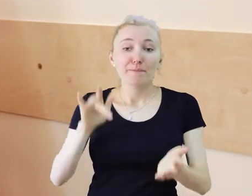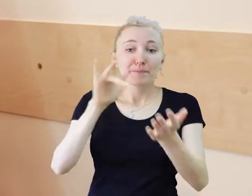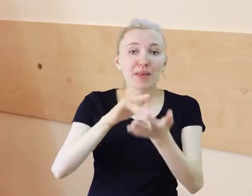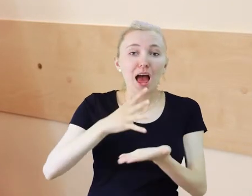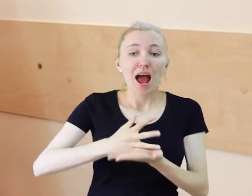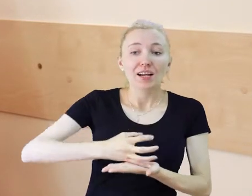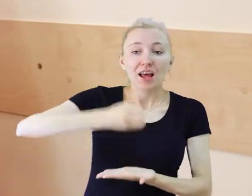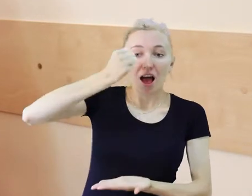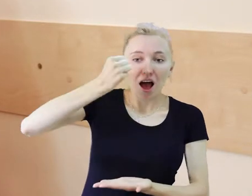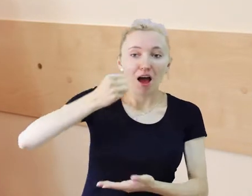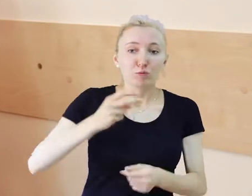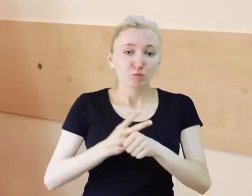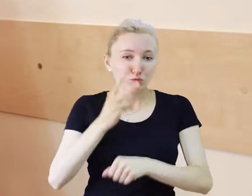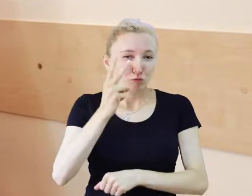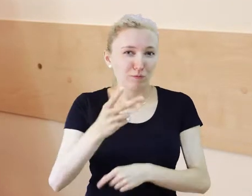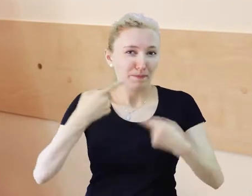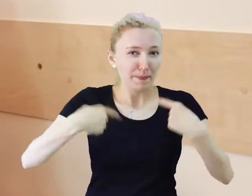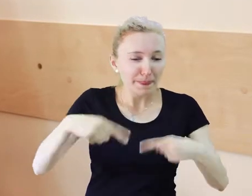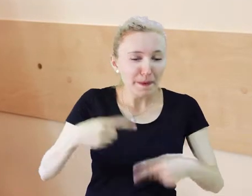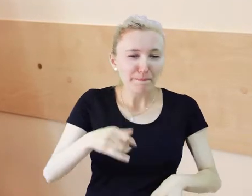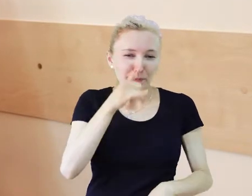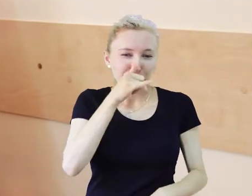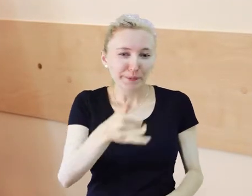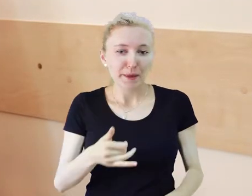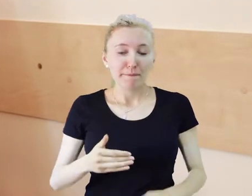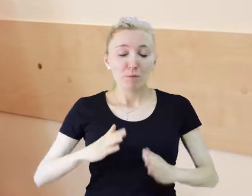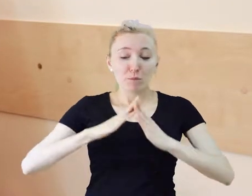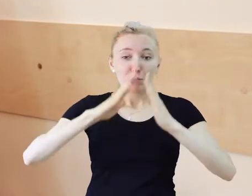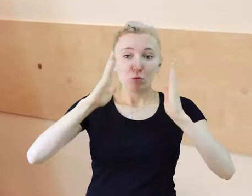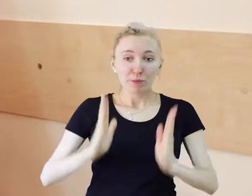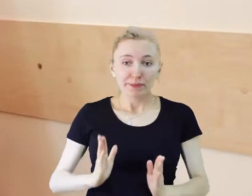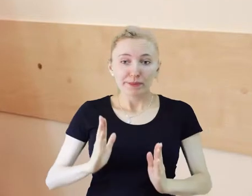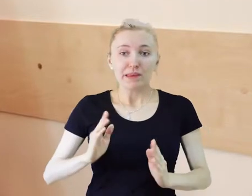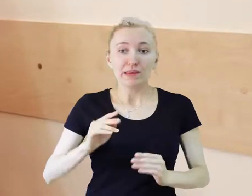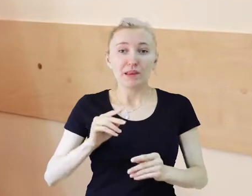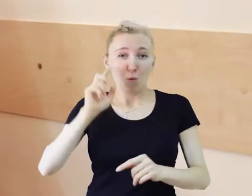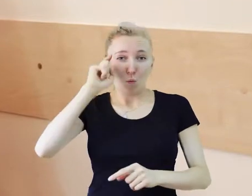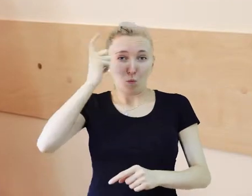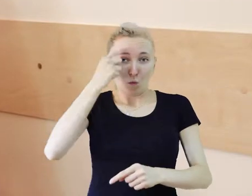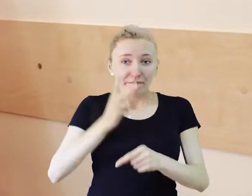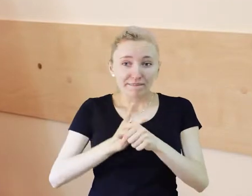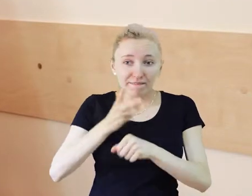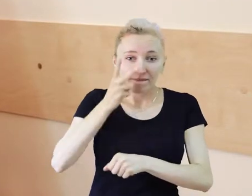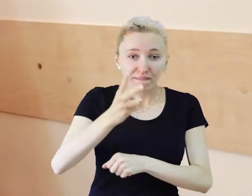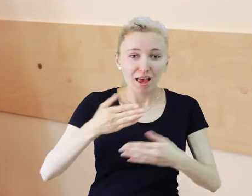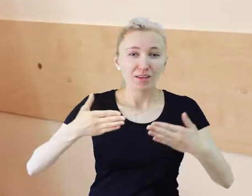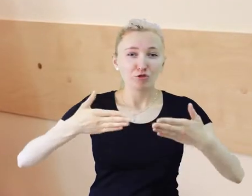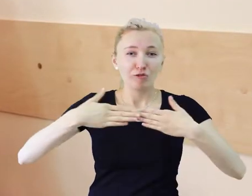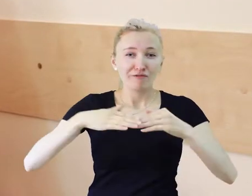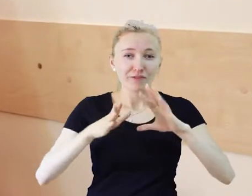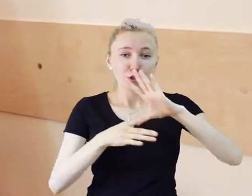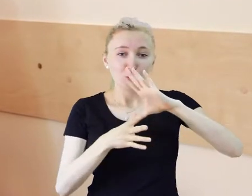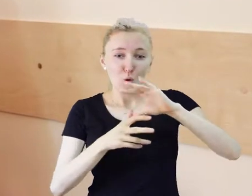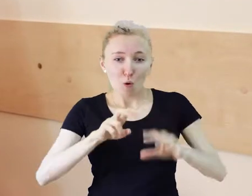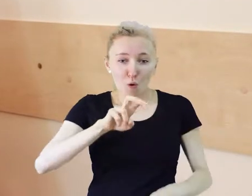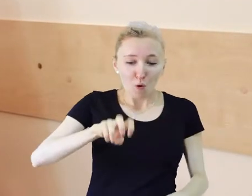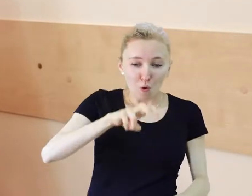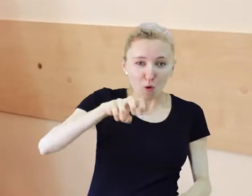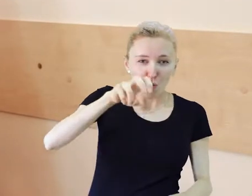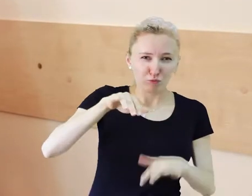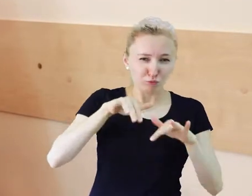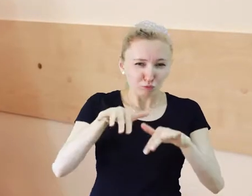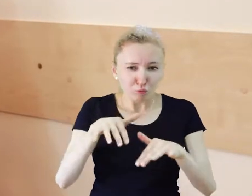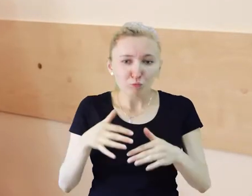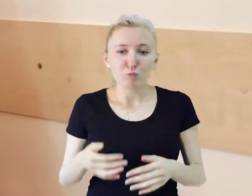Były duże problemy wtedy. Bo było dużo barier architektonicznych. Nie wszystkie urzędy w ogóle były